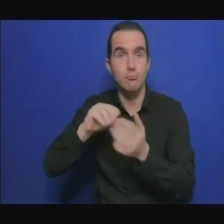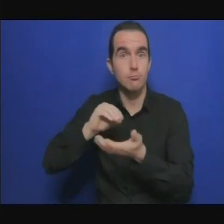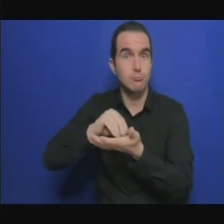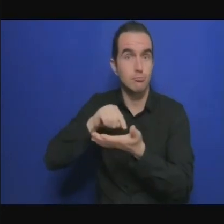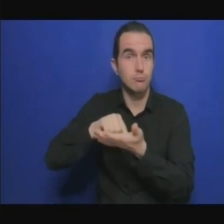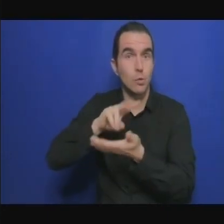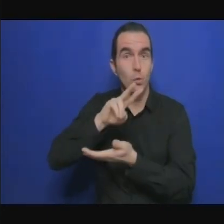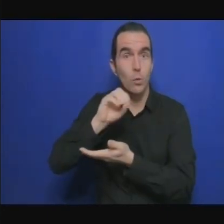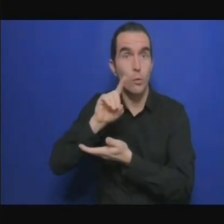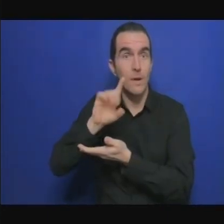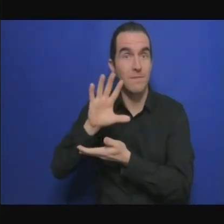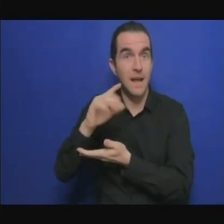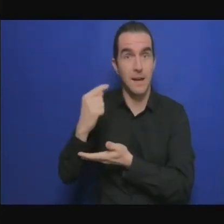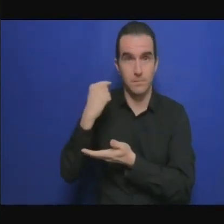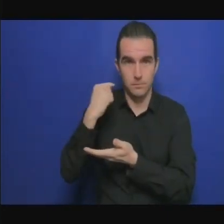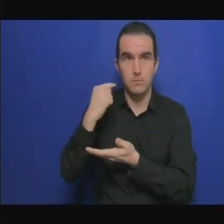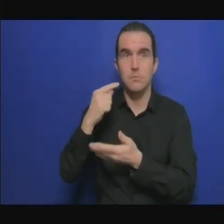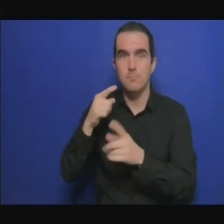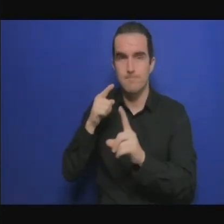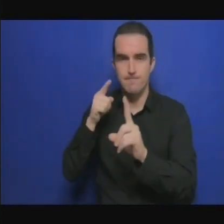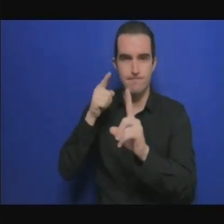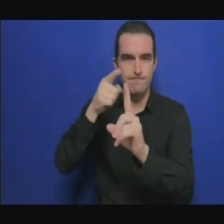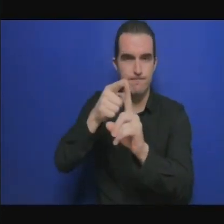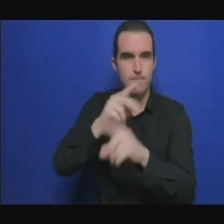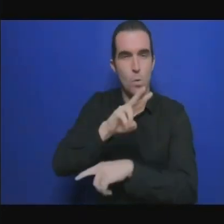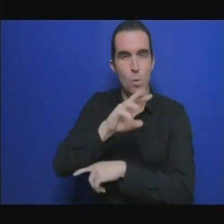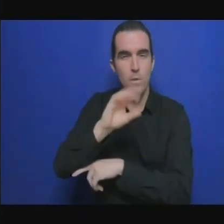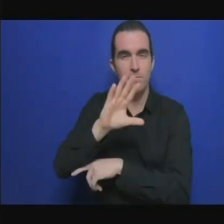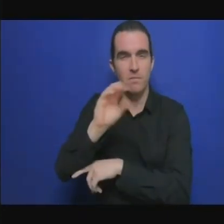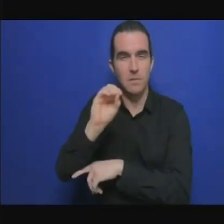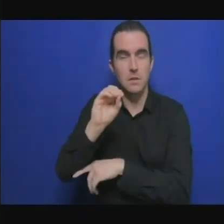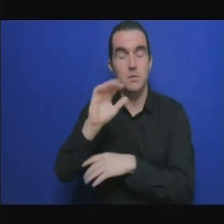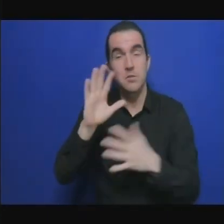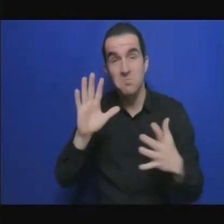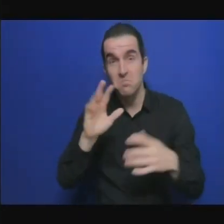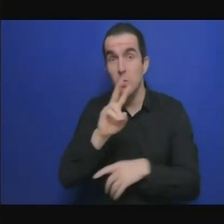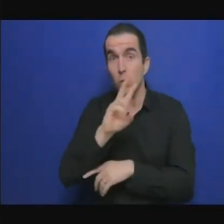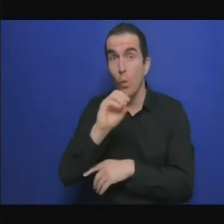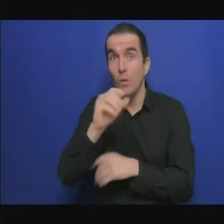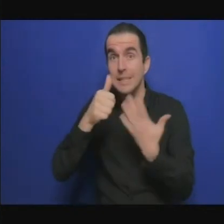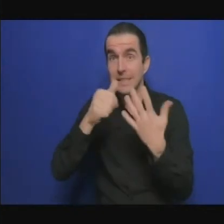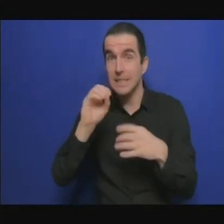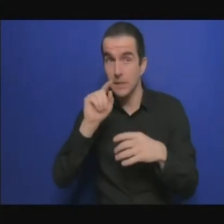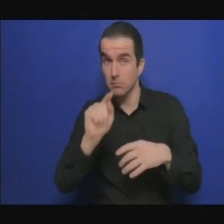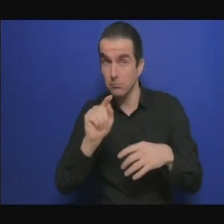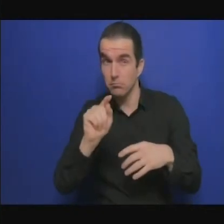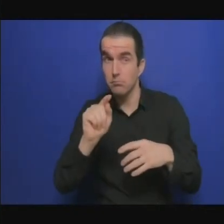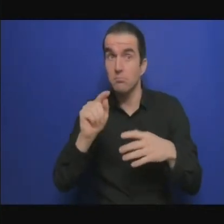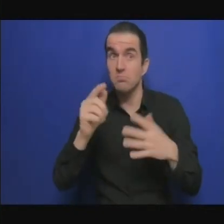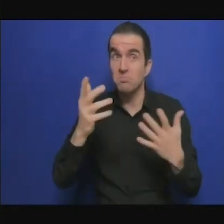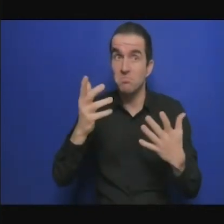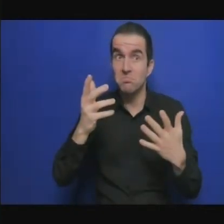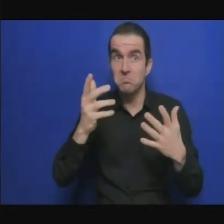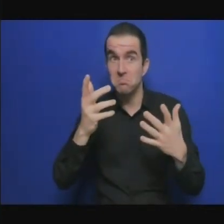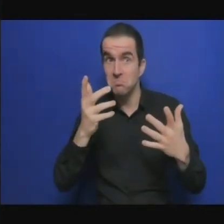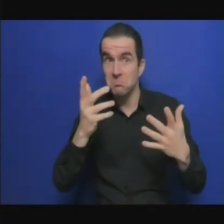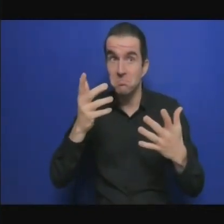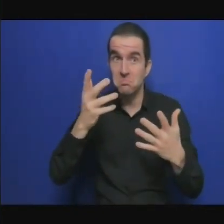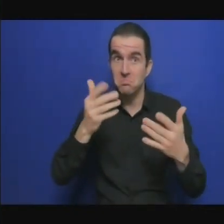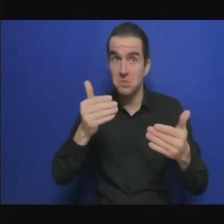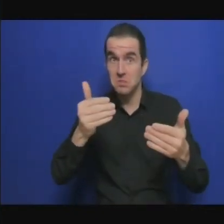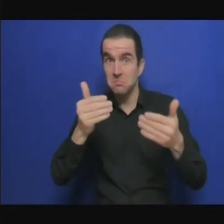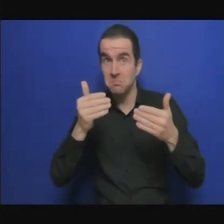il y avait quand même des intervalles de confiance qu'on mettait par rapport à l'attribution du changement climatique aux activités humaines.